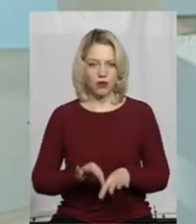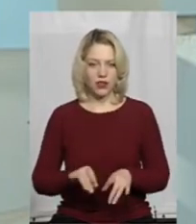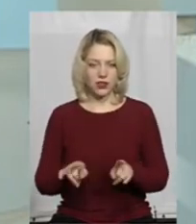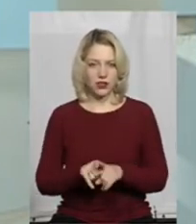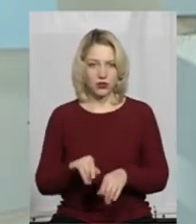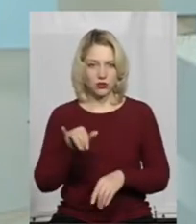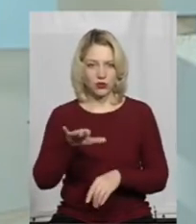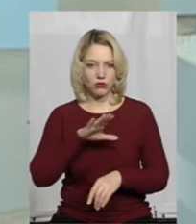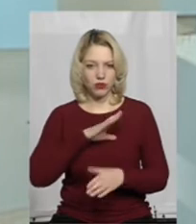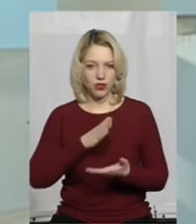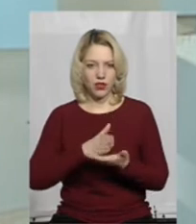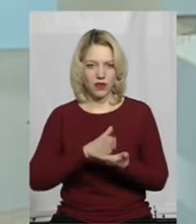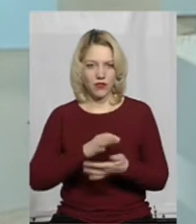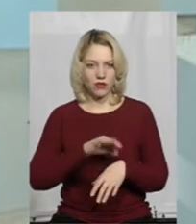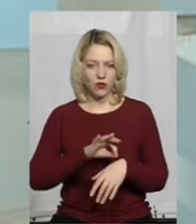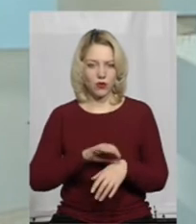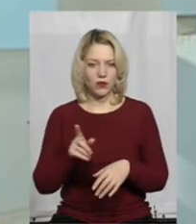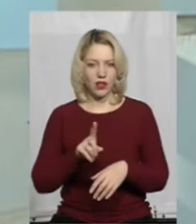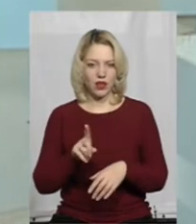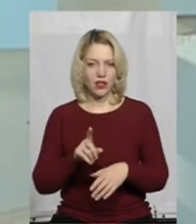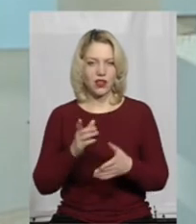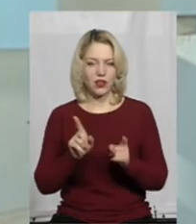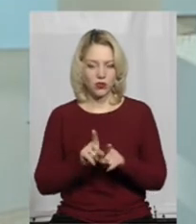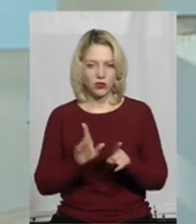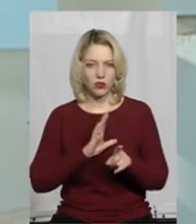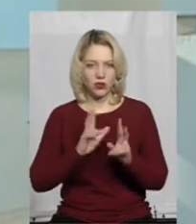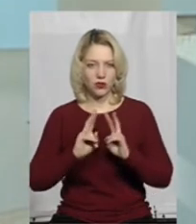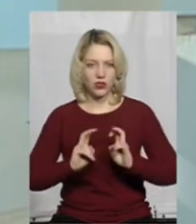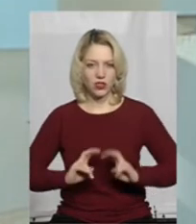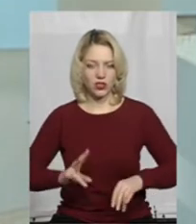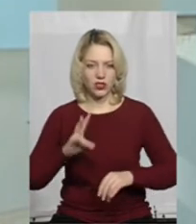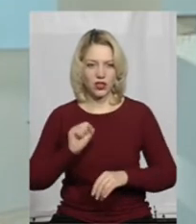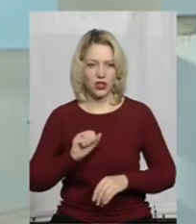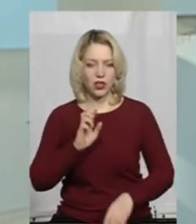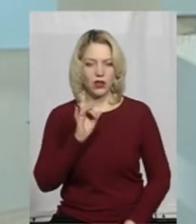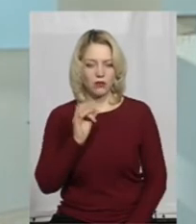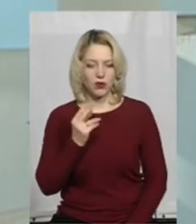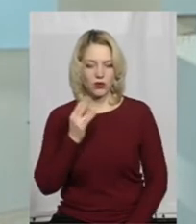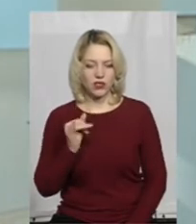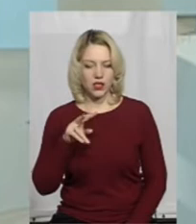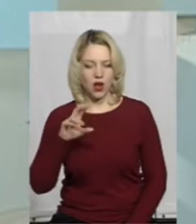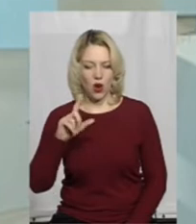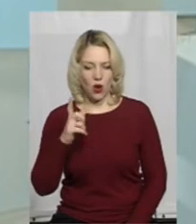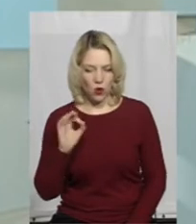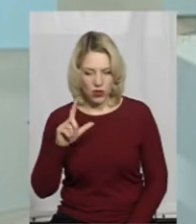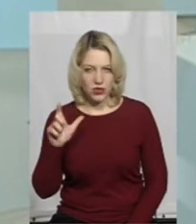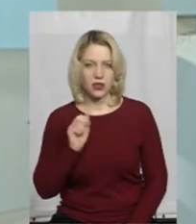Також в нього була наявна корова, яка теж досліджена на бруцельоз, лейкоз,